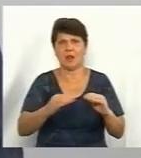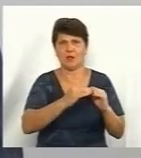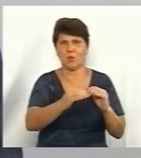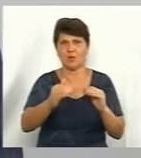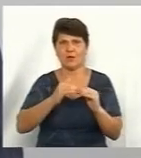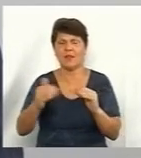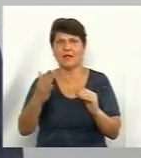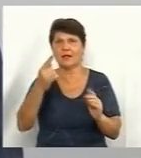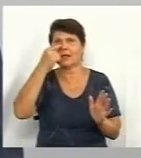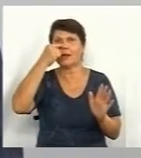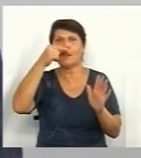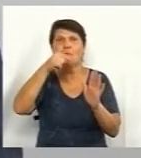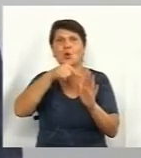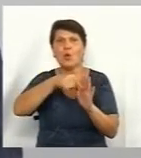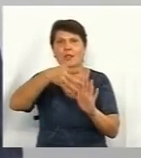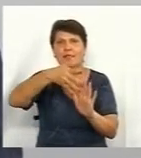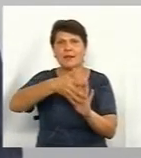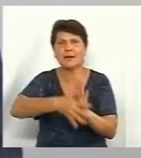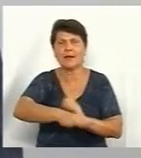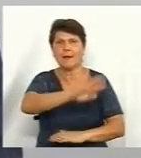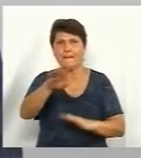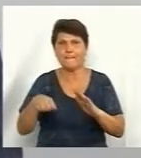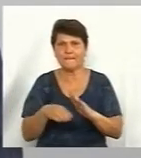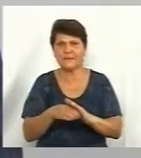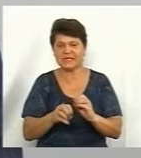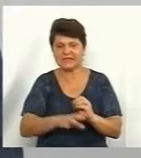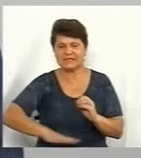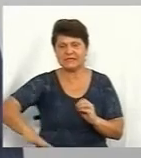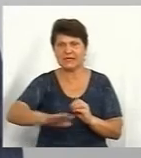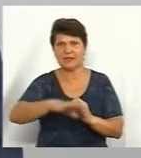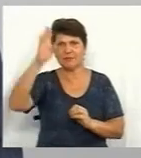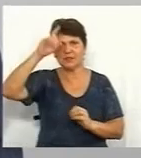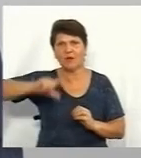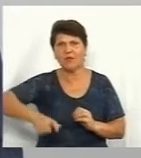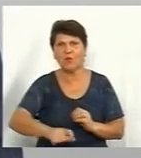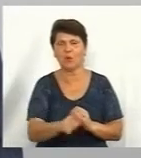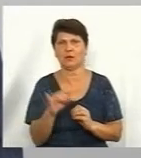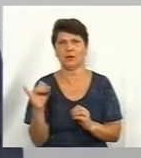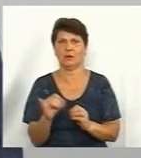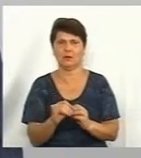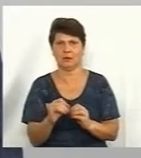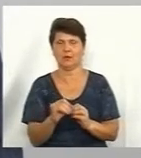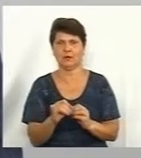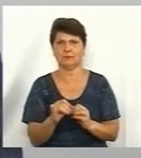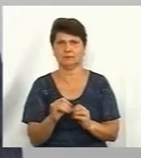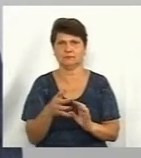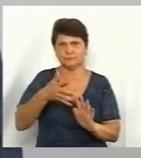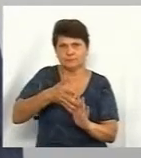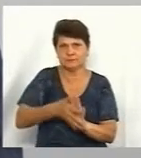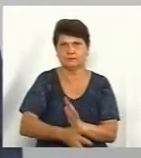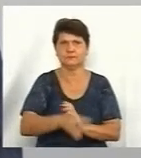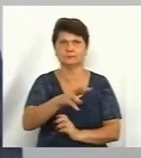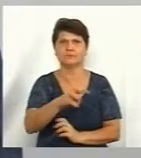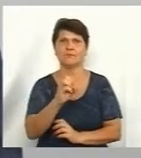проникати в підземні води, фільтрату, з влаштування мембран і так далі тому подібне.